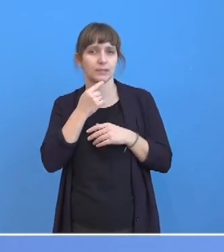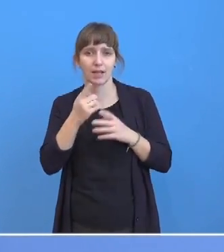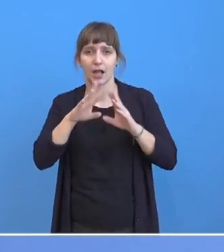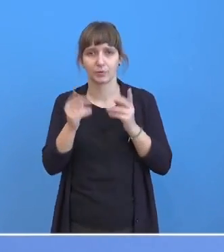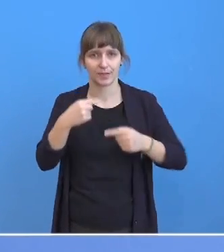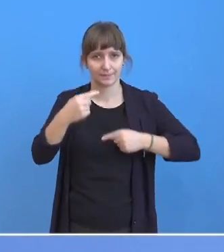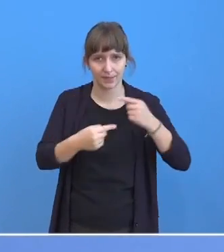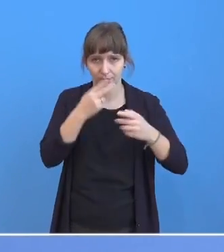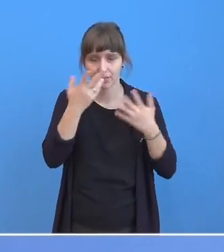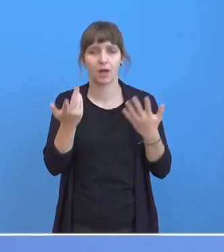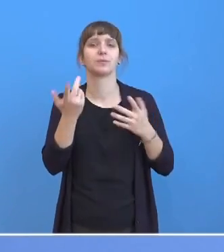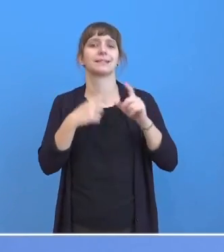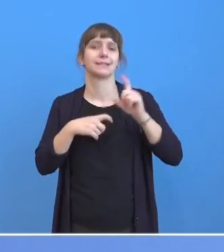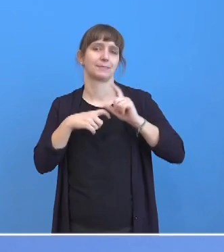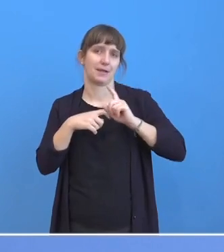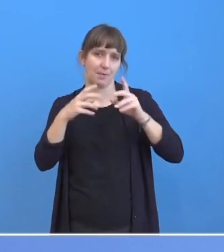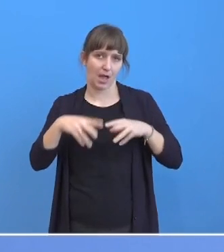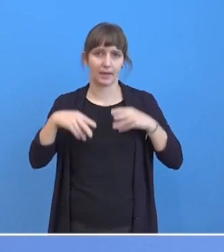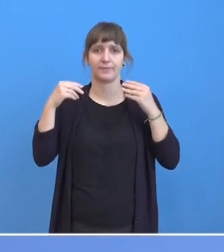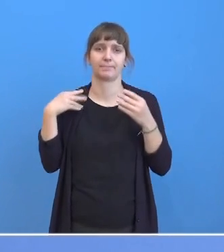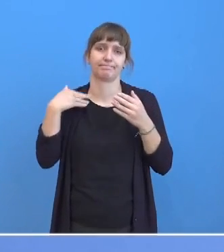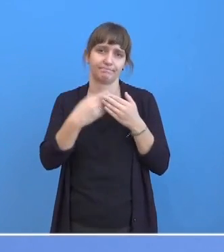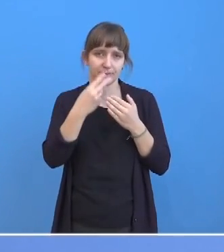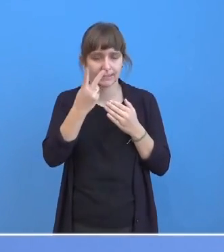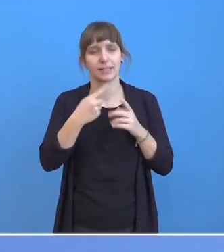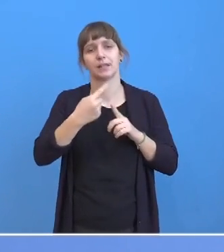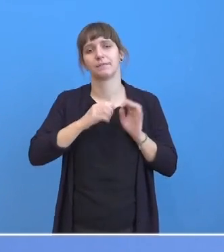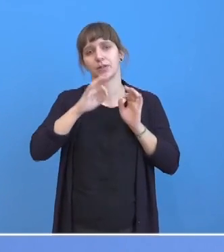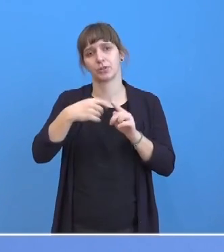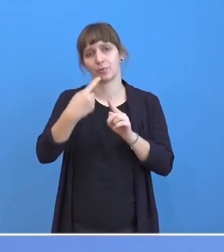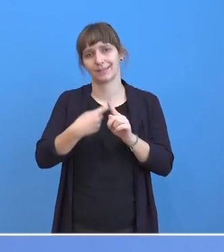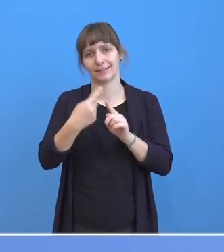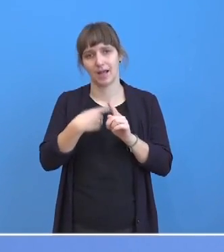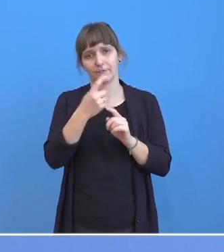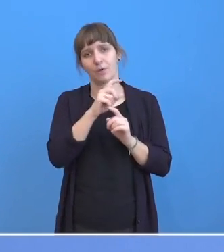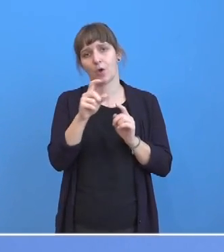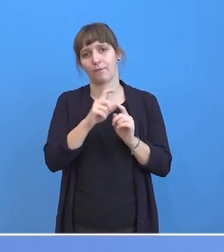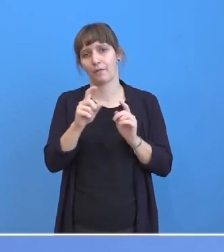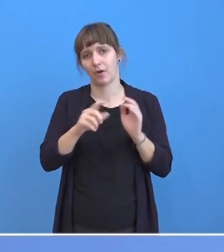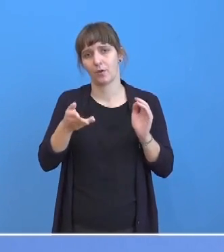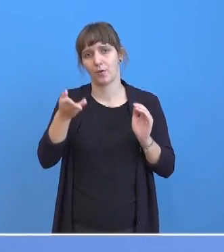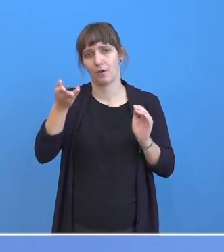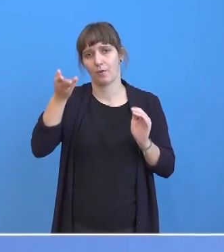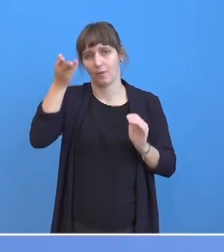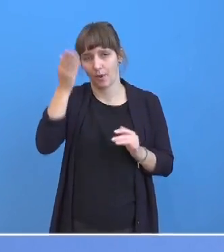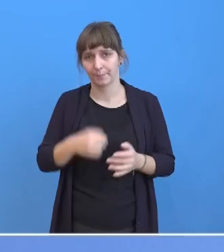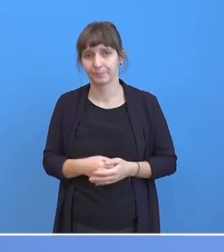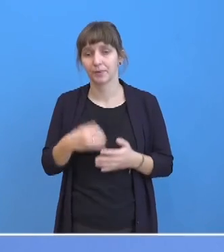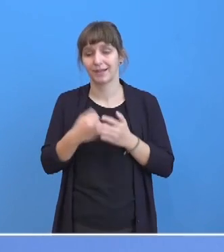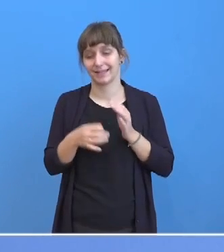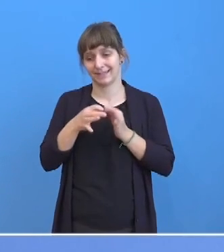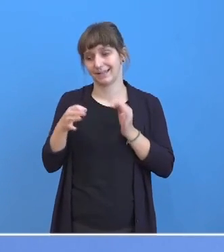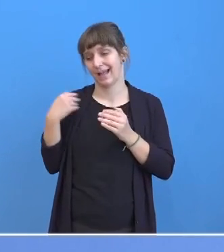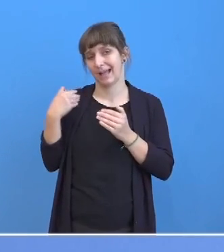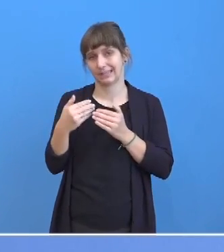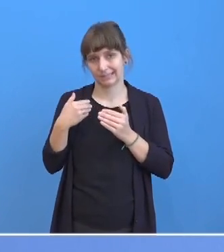September sehen wir und beobachten wir steigende Infektionszahlen von Woche zu Woche. Und in den letzten Tagen wurden